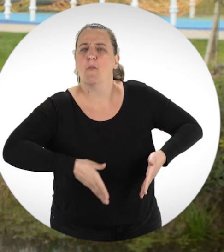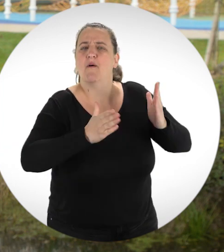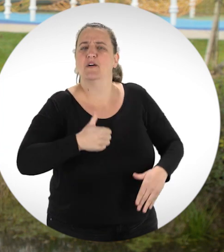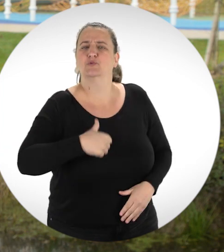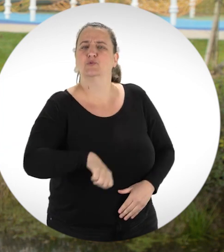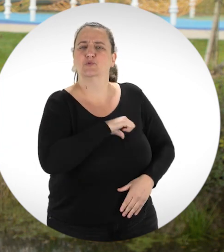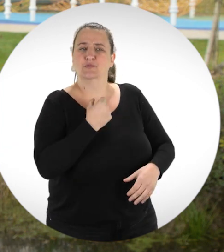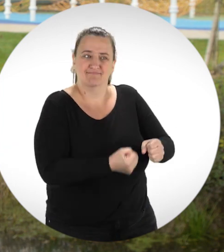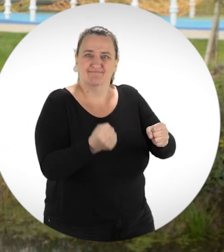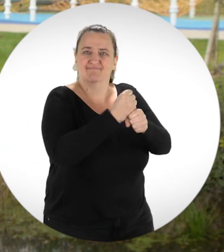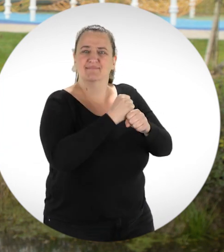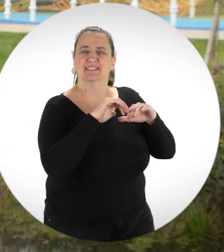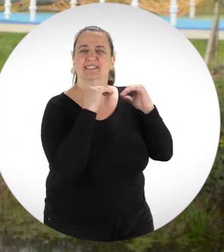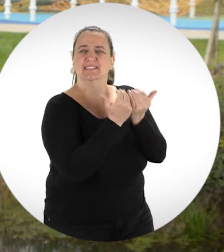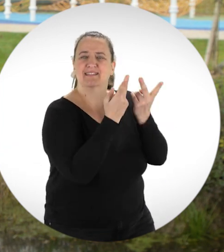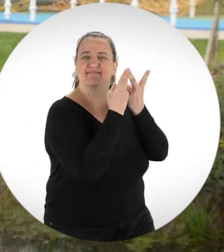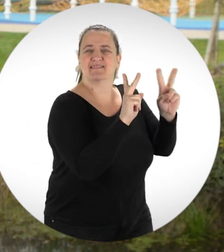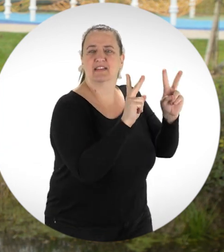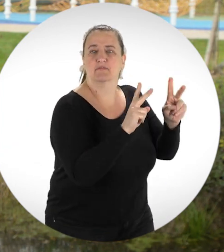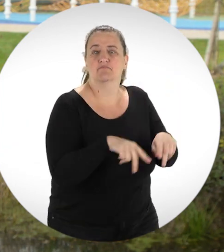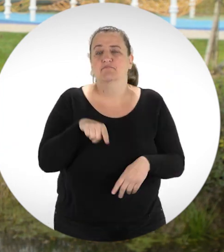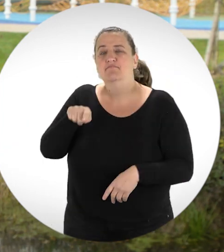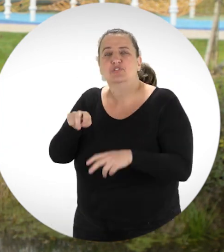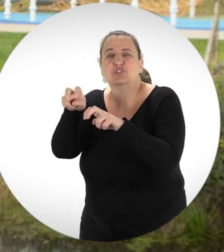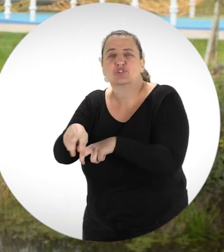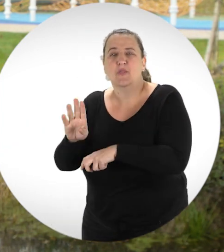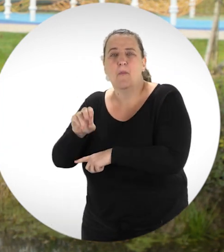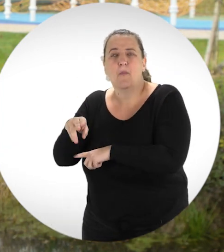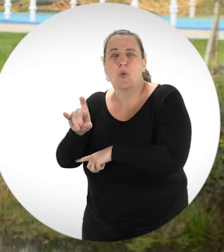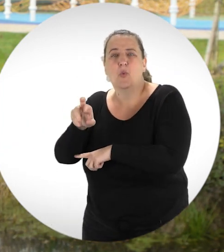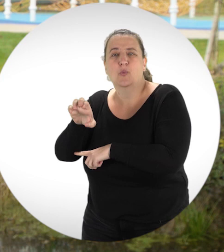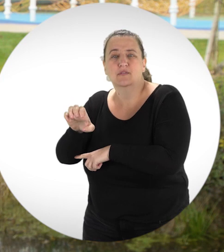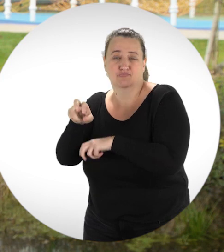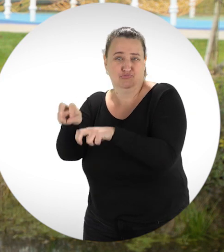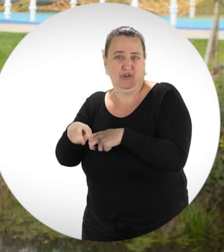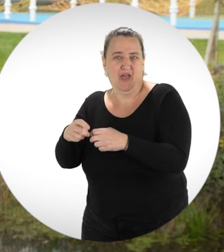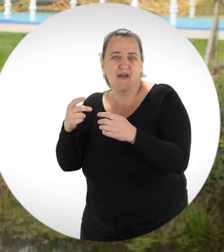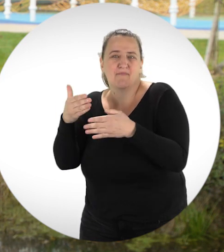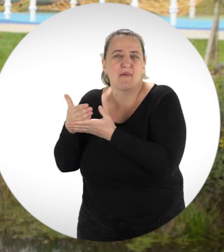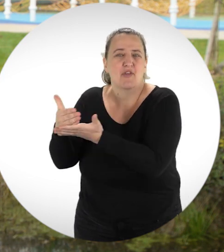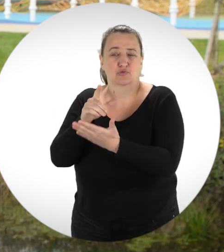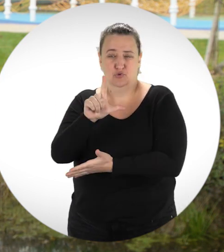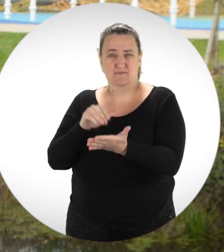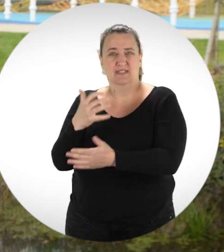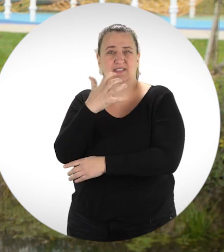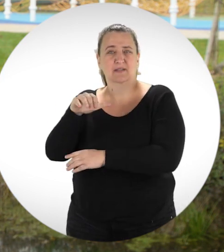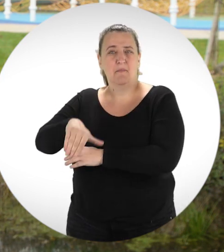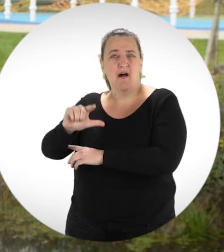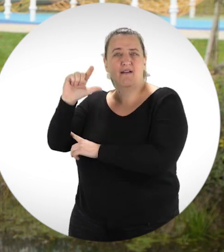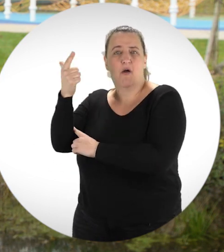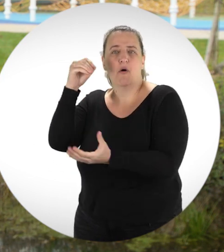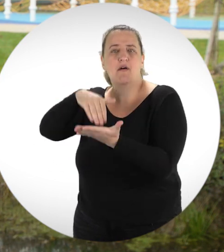un city-stade boulevard de Suisse, un jardin à Beaunour et un jardin partagé de 2500 m2